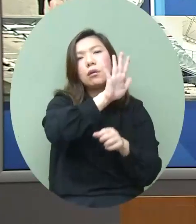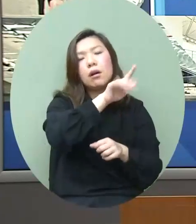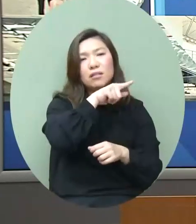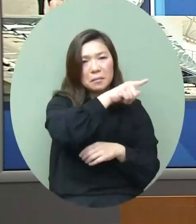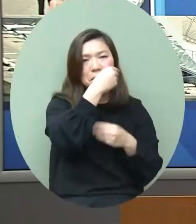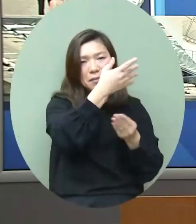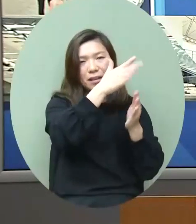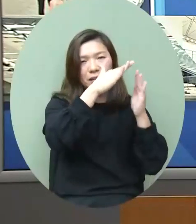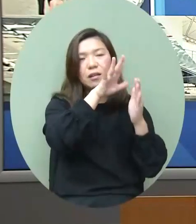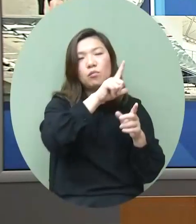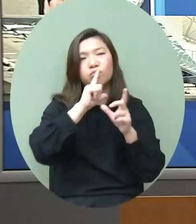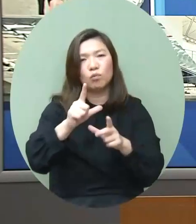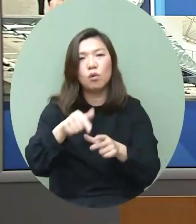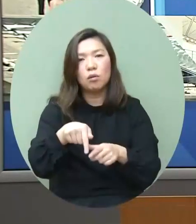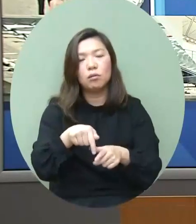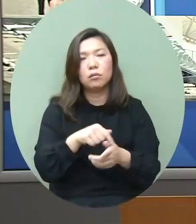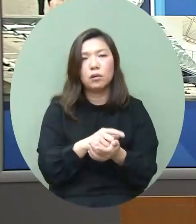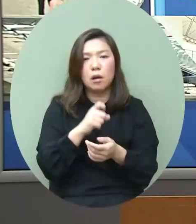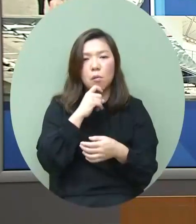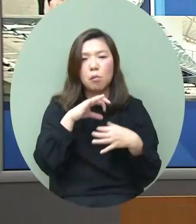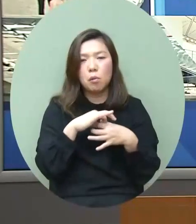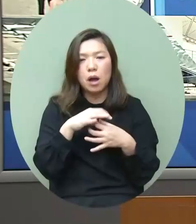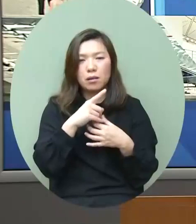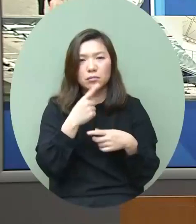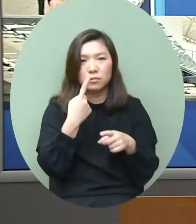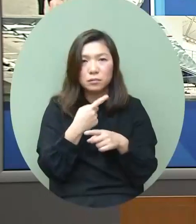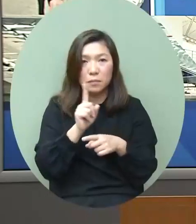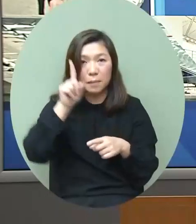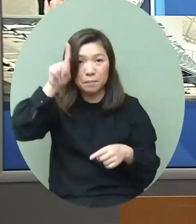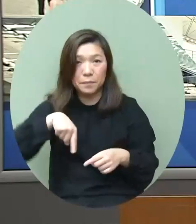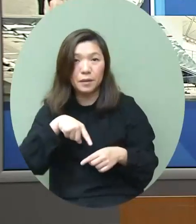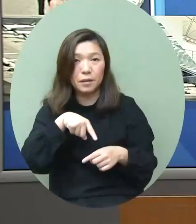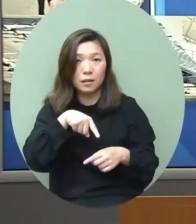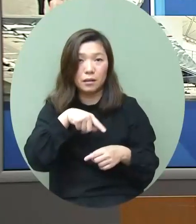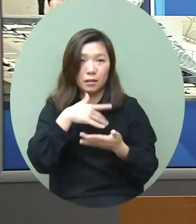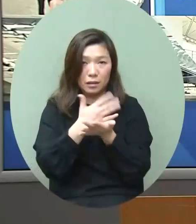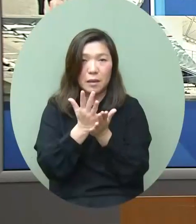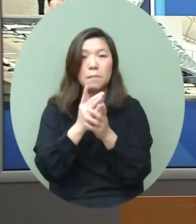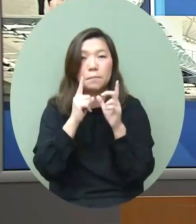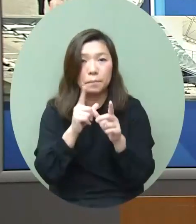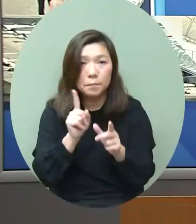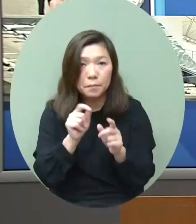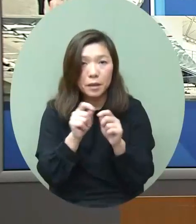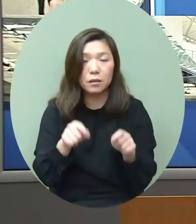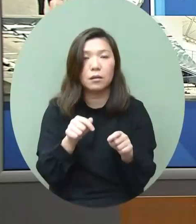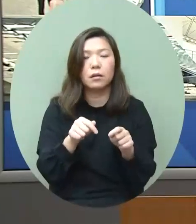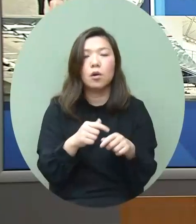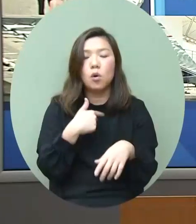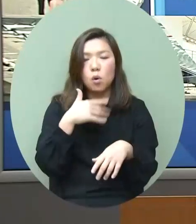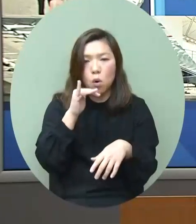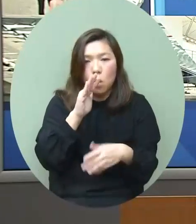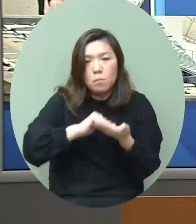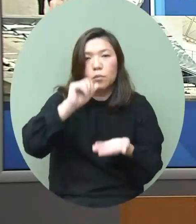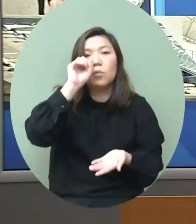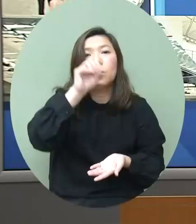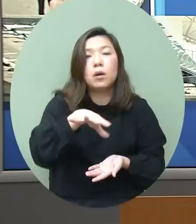處方回應你剛才那些很具體執行上的提問但是我可以說得很